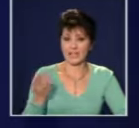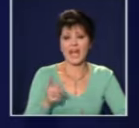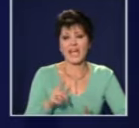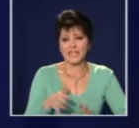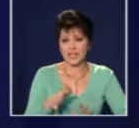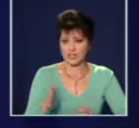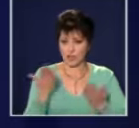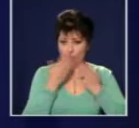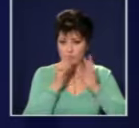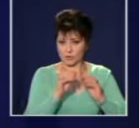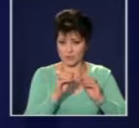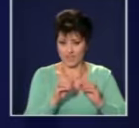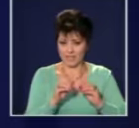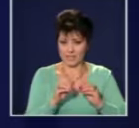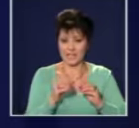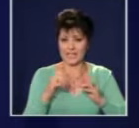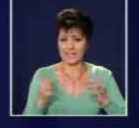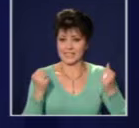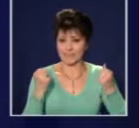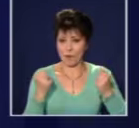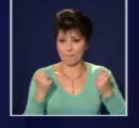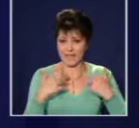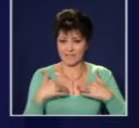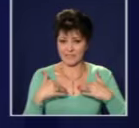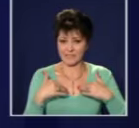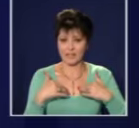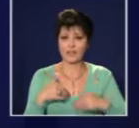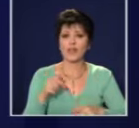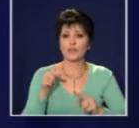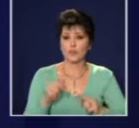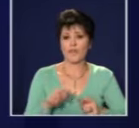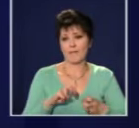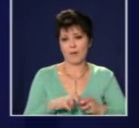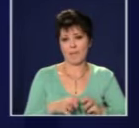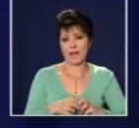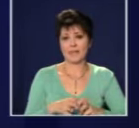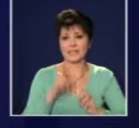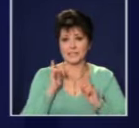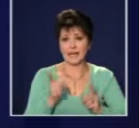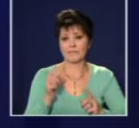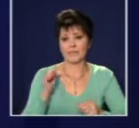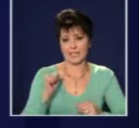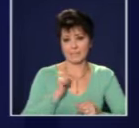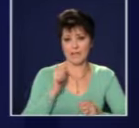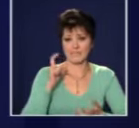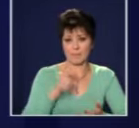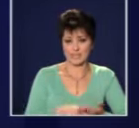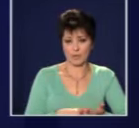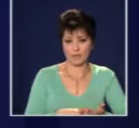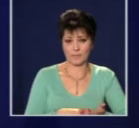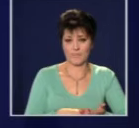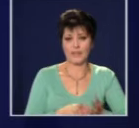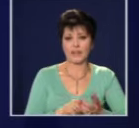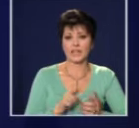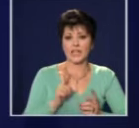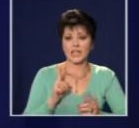образование, дали е здравеопазване. Двойният аршин е проблема в България. Така че по отношение на банката и да затворим се този